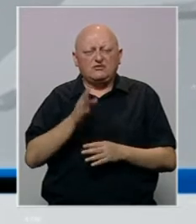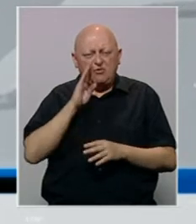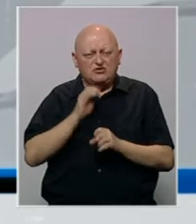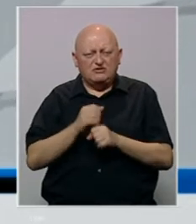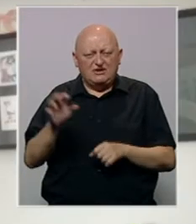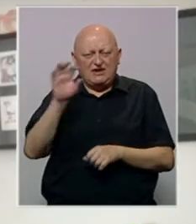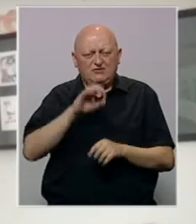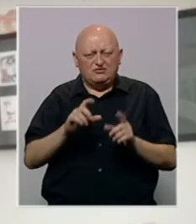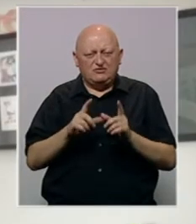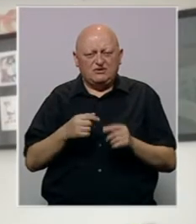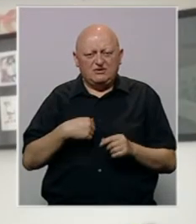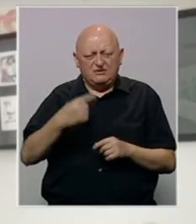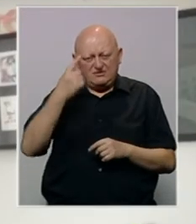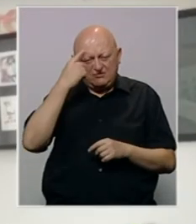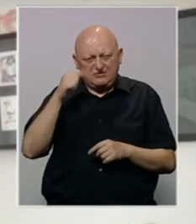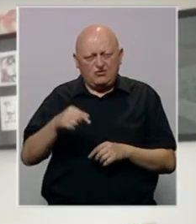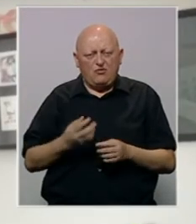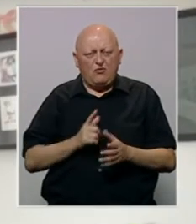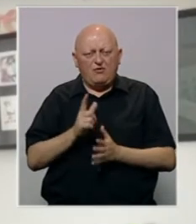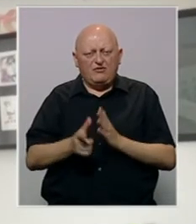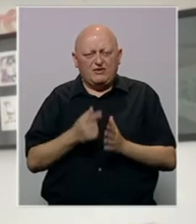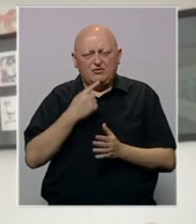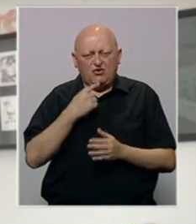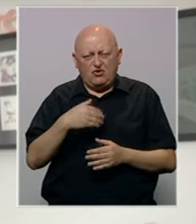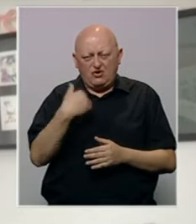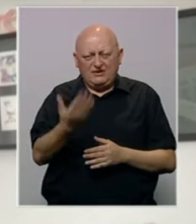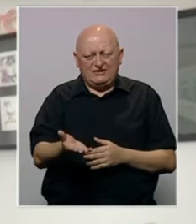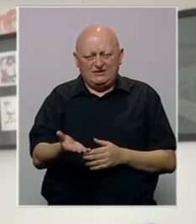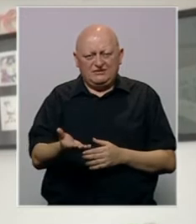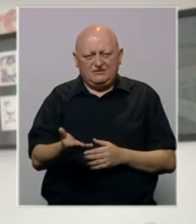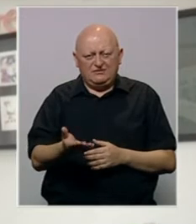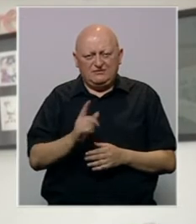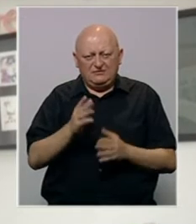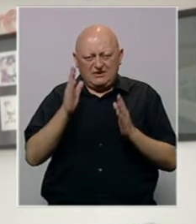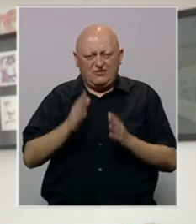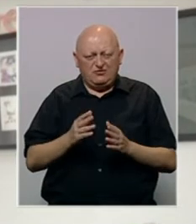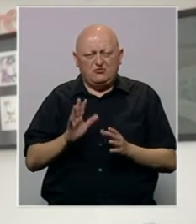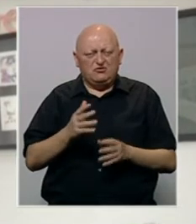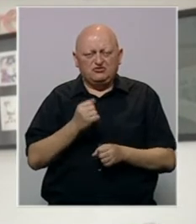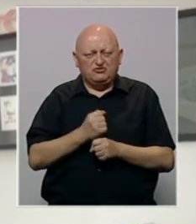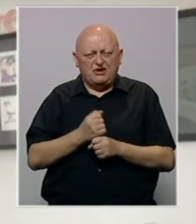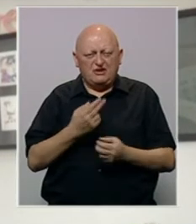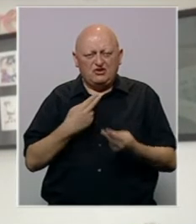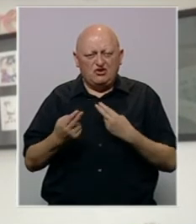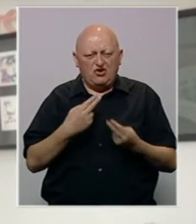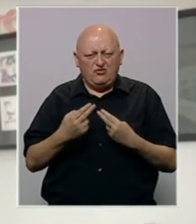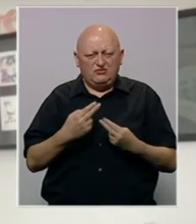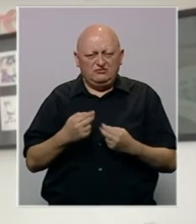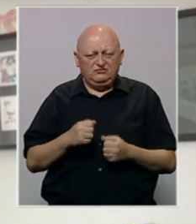u EU. Mislim da u ovom periodu koji je dat, ne verujem da se može postići neki dogovor.